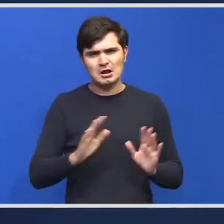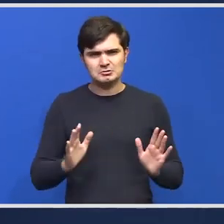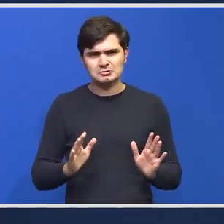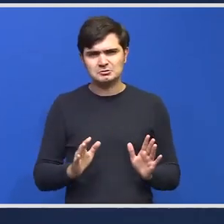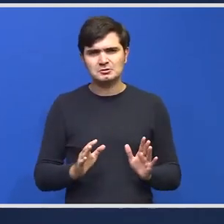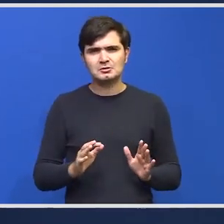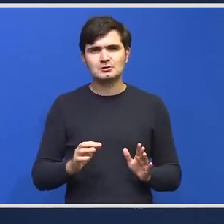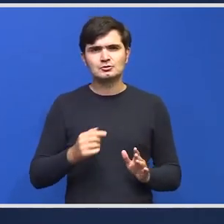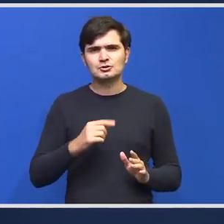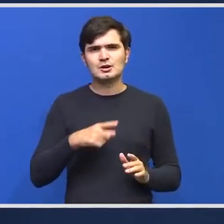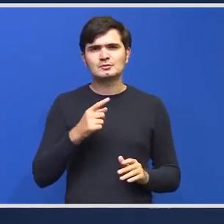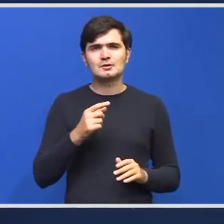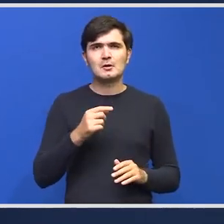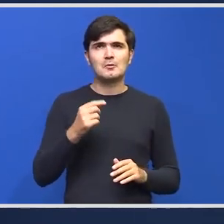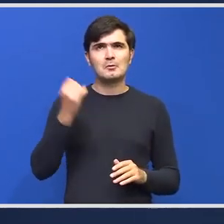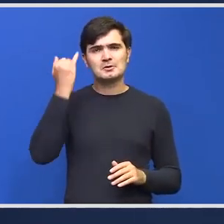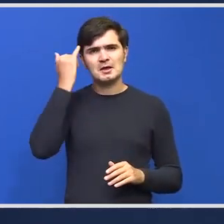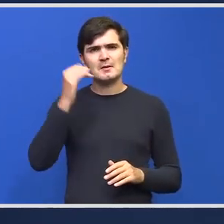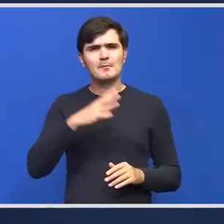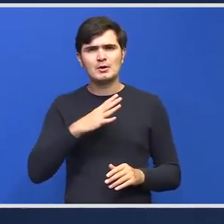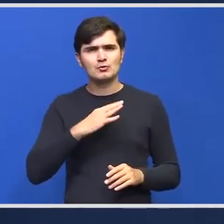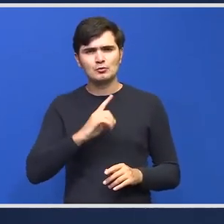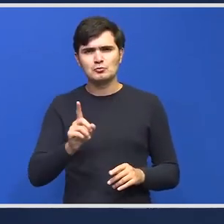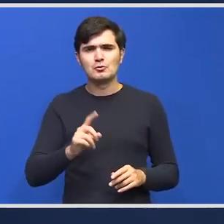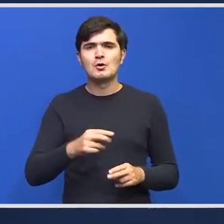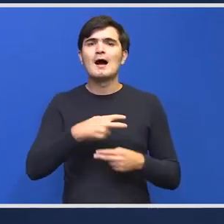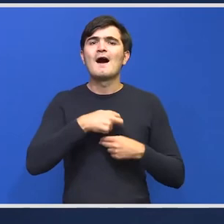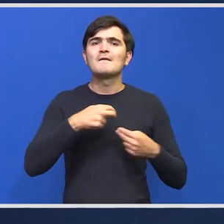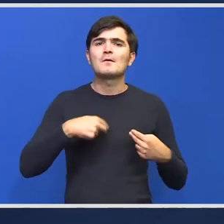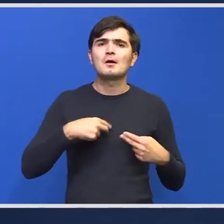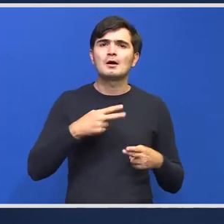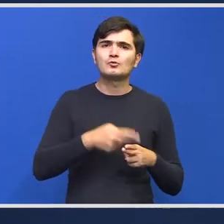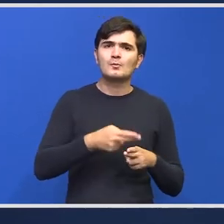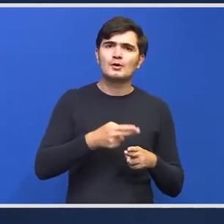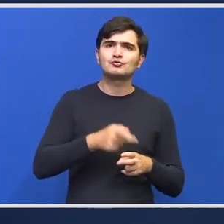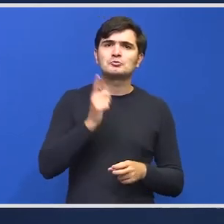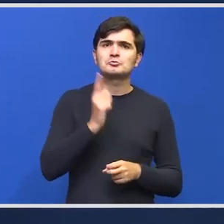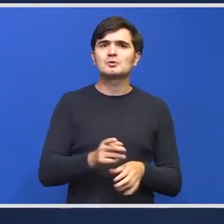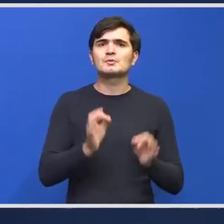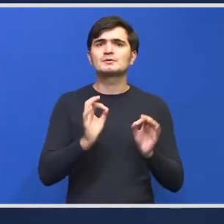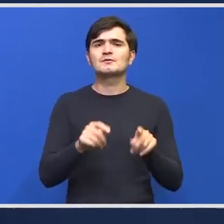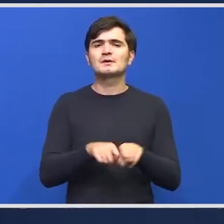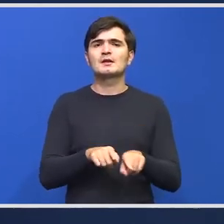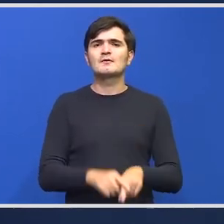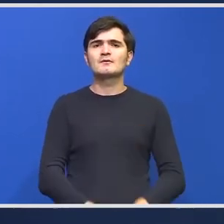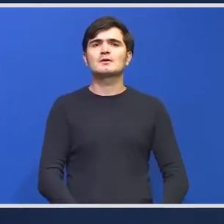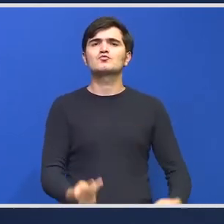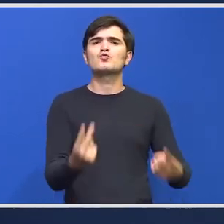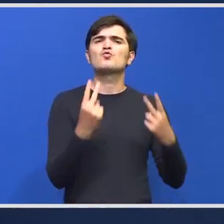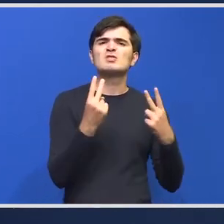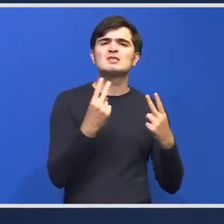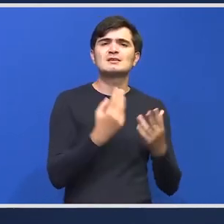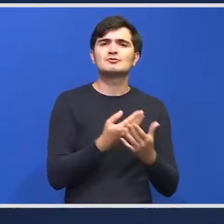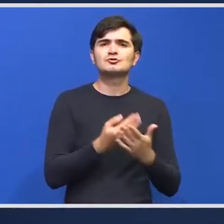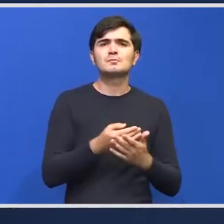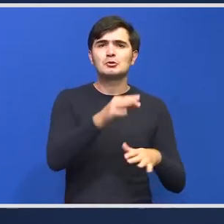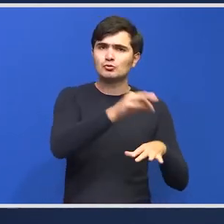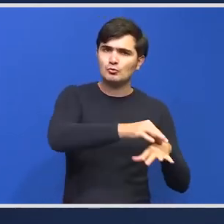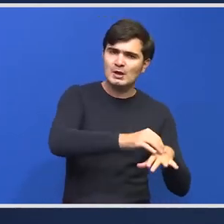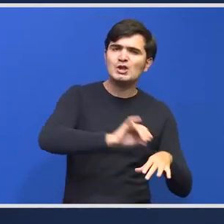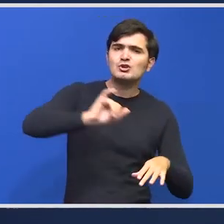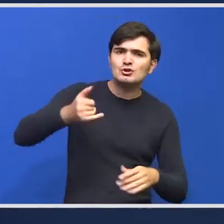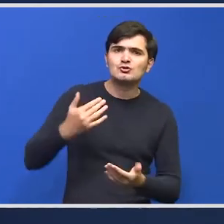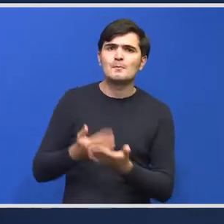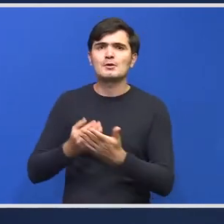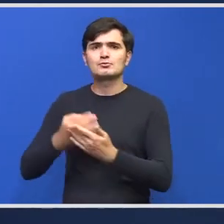și periculoasă avocatul pacientului trebuie să fie util și personalului medical și